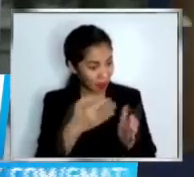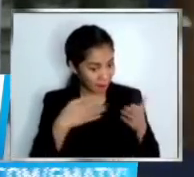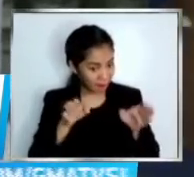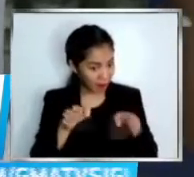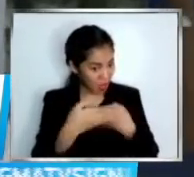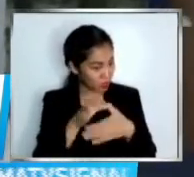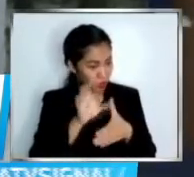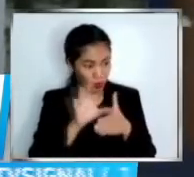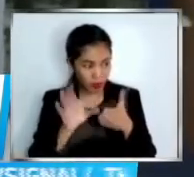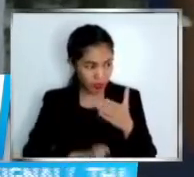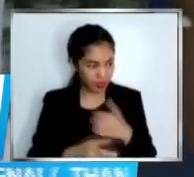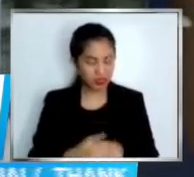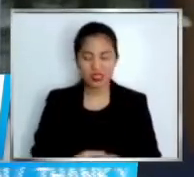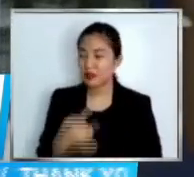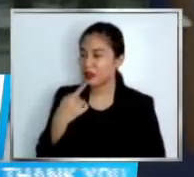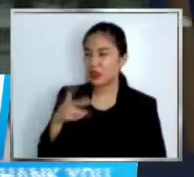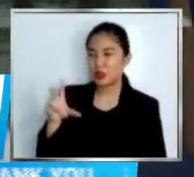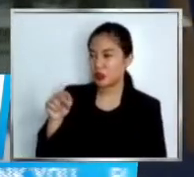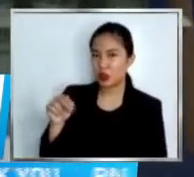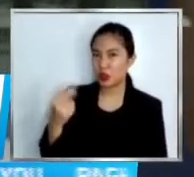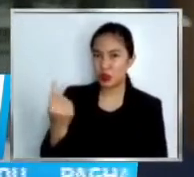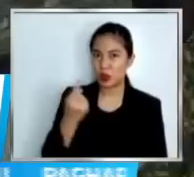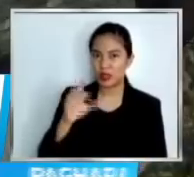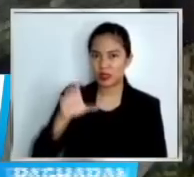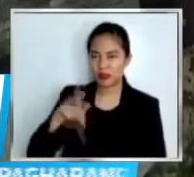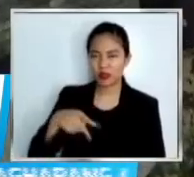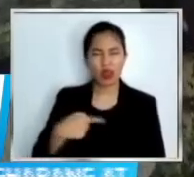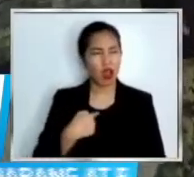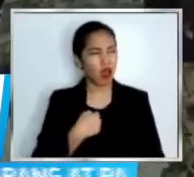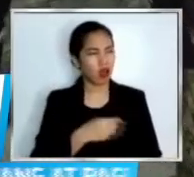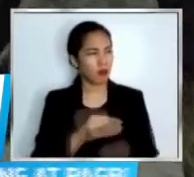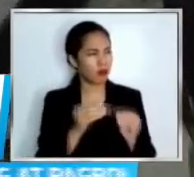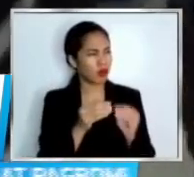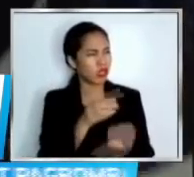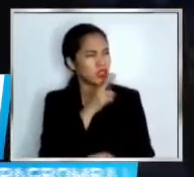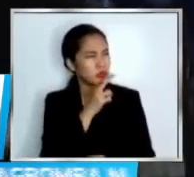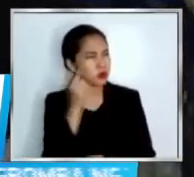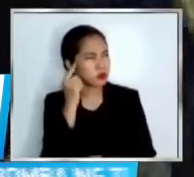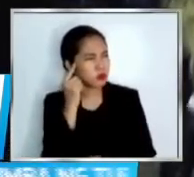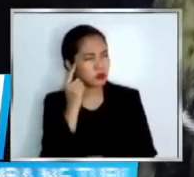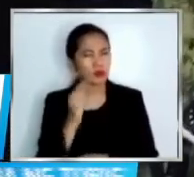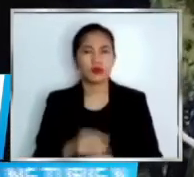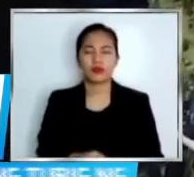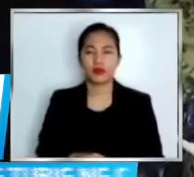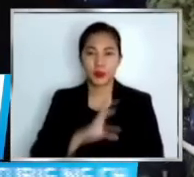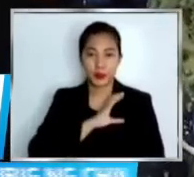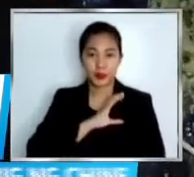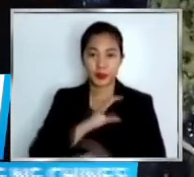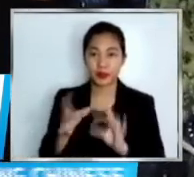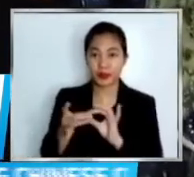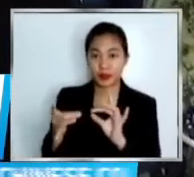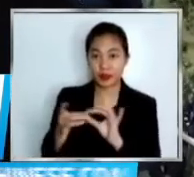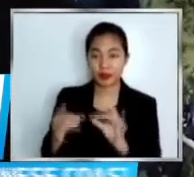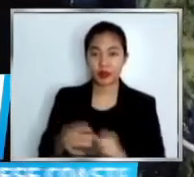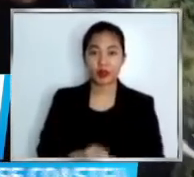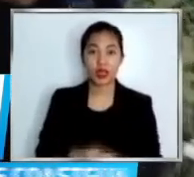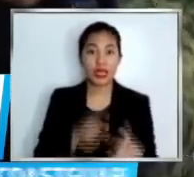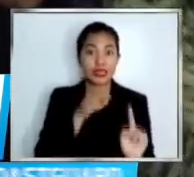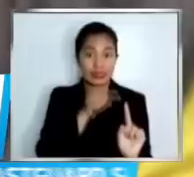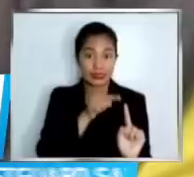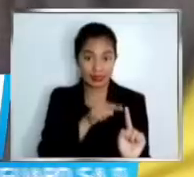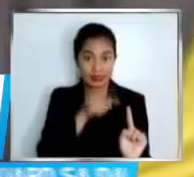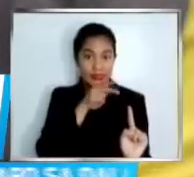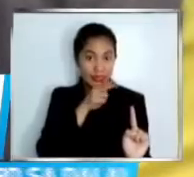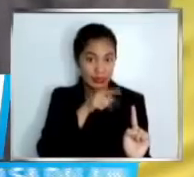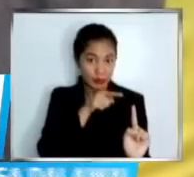po, phone lang talaga at unit case. Kaya dun po ako lalo nagtaka. Ayon sa pulisya, hindi ang naarestong sospek ag nag-nakaw noon ng cellphone ni